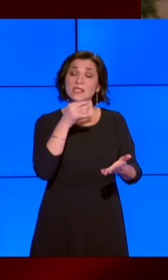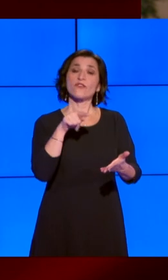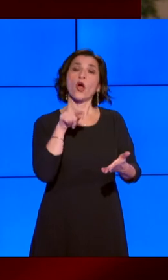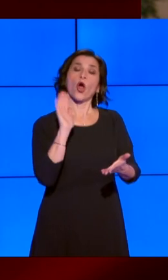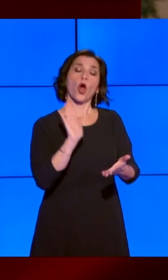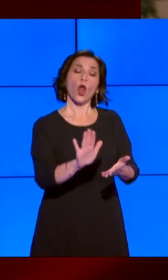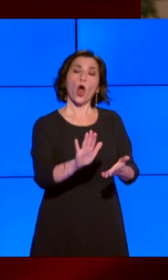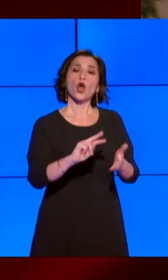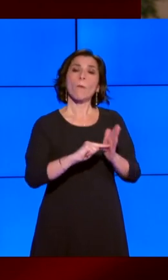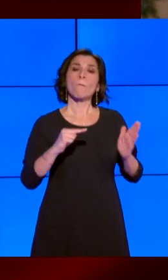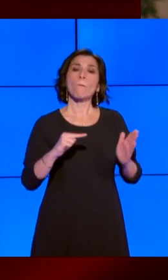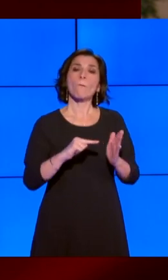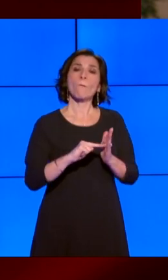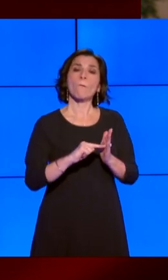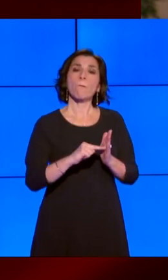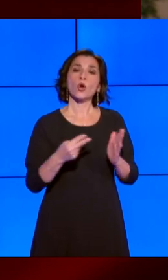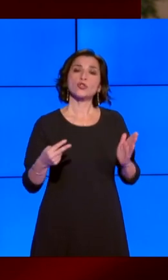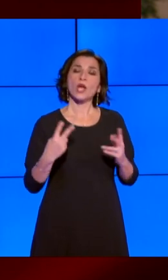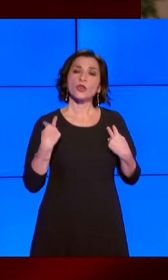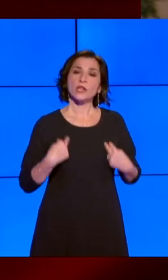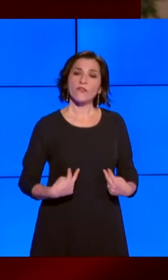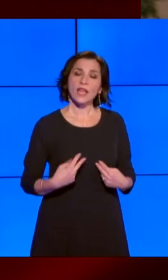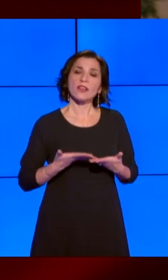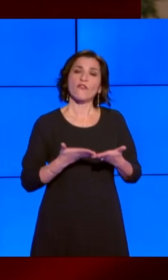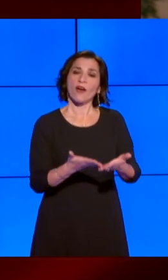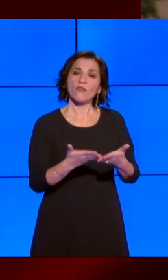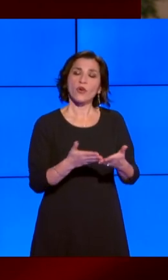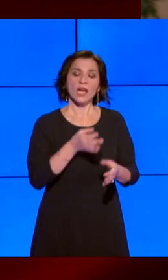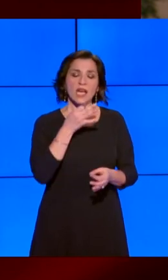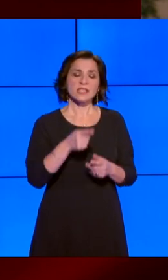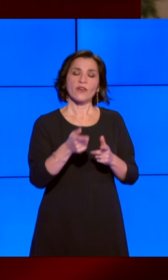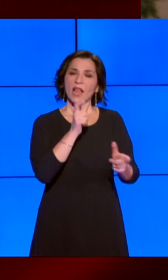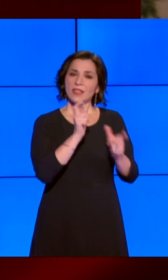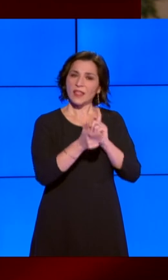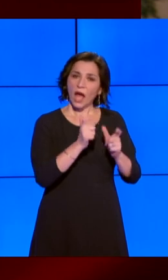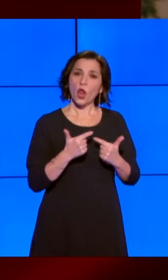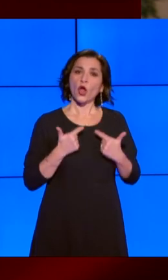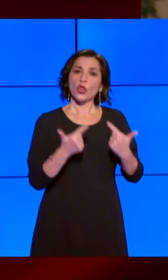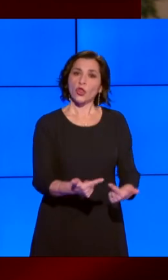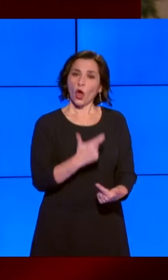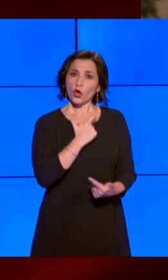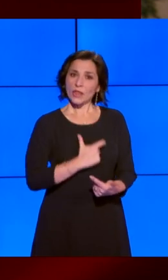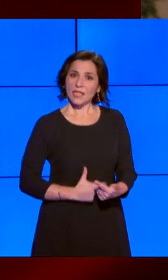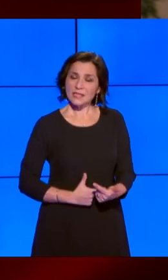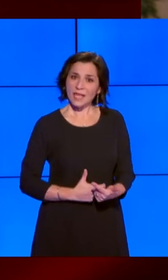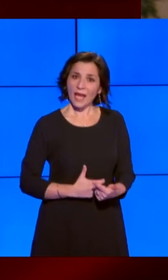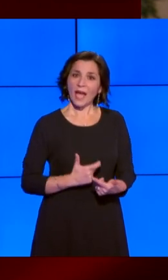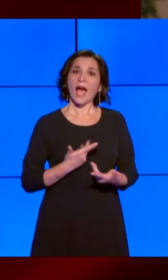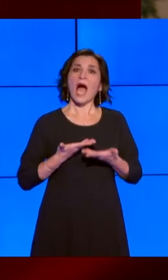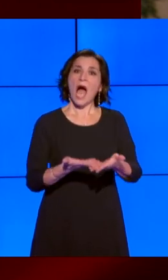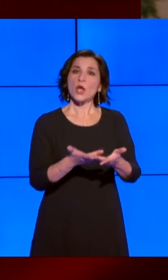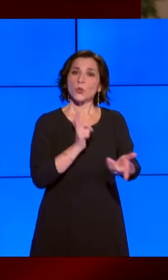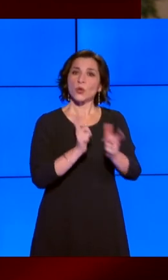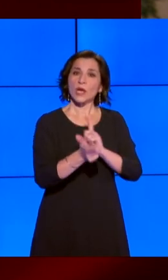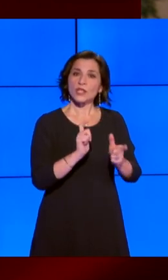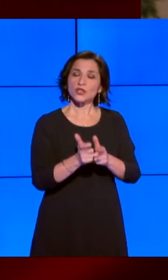i loro valori, il dialogo, il dono di sé, l'aiuto reciproco, si diffondano nell'intera società,